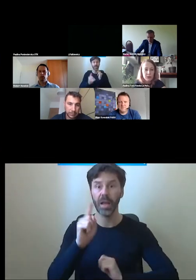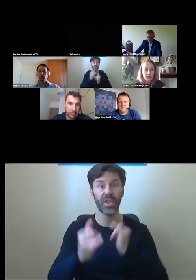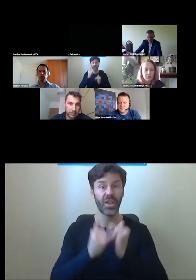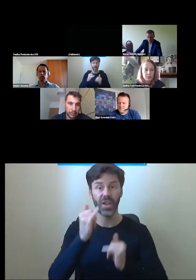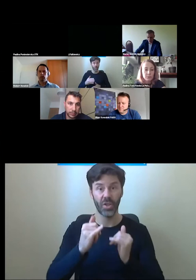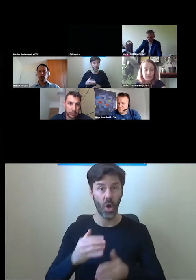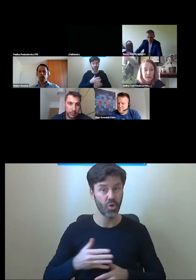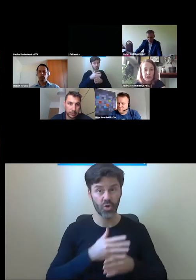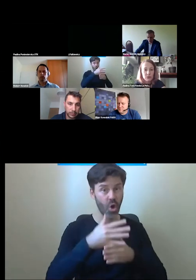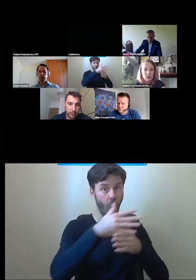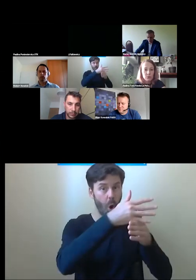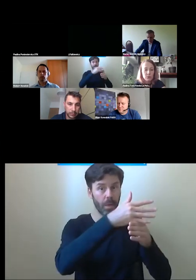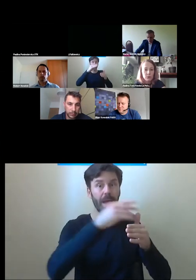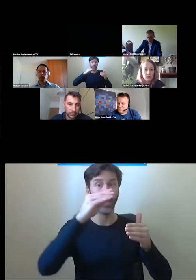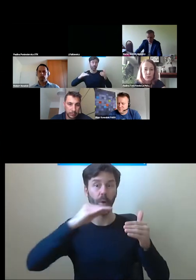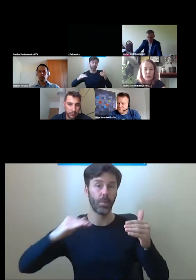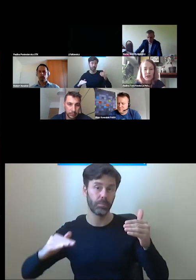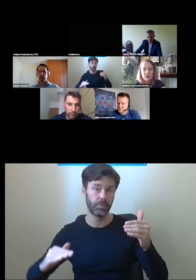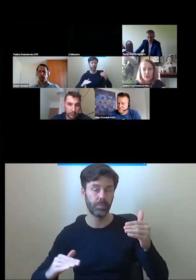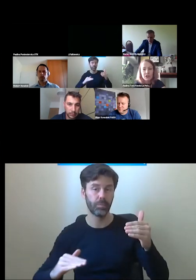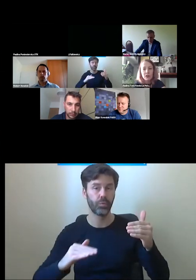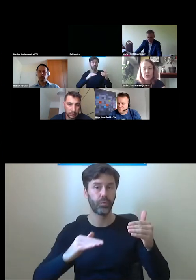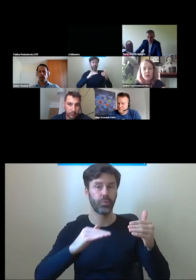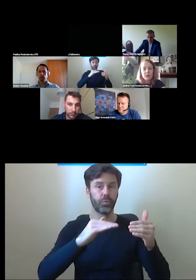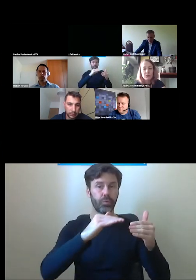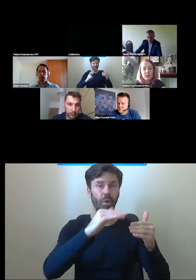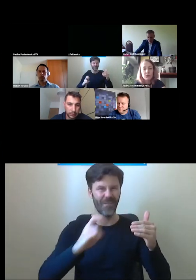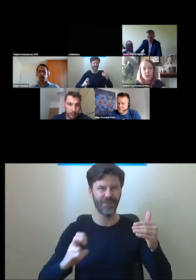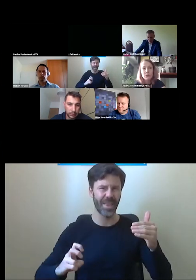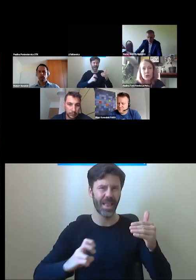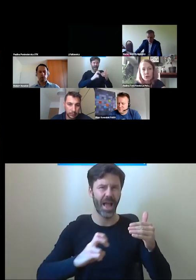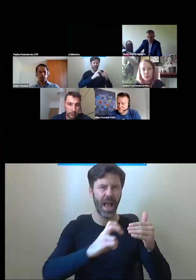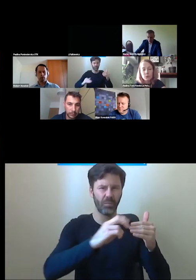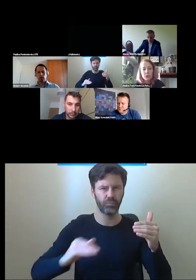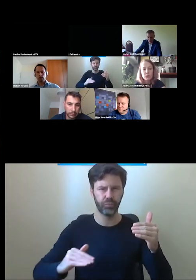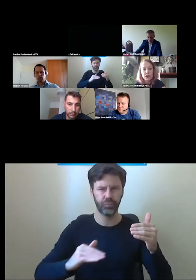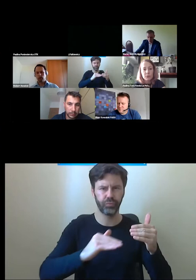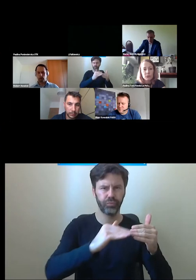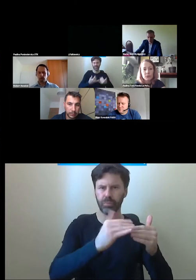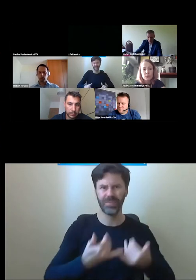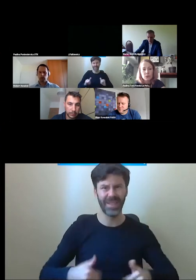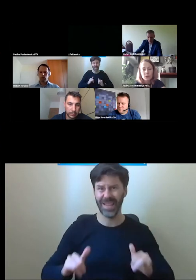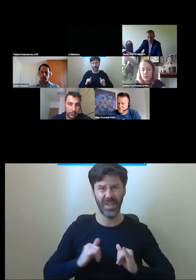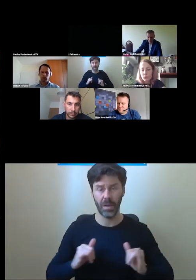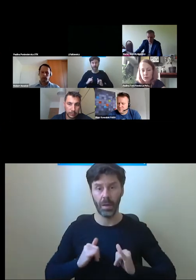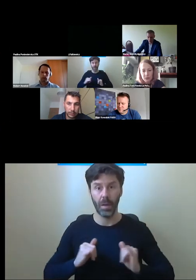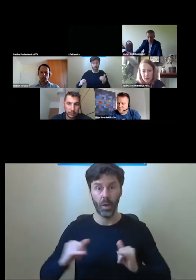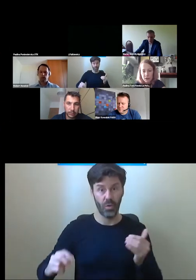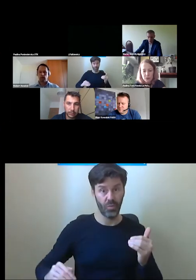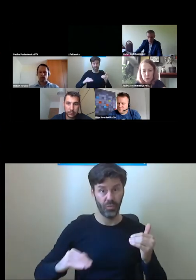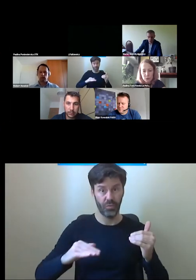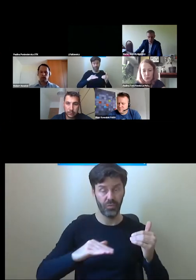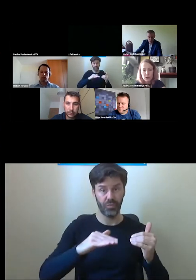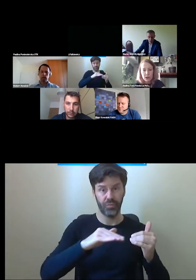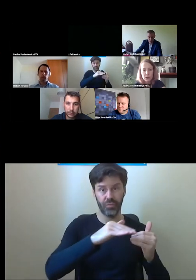nie jest rzeczą komfortową. Najczęściej, a właściwie w większości przypadków taka platforma przyschodowa w ogóle nie ma